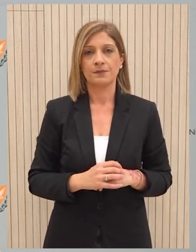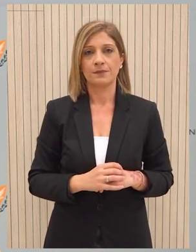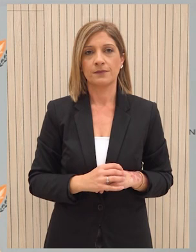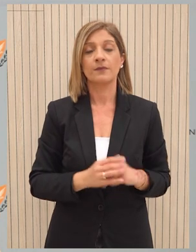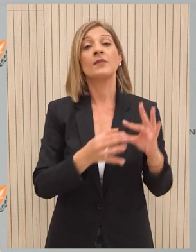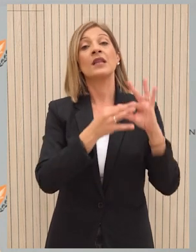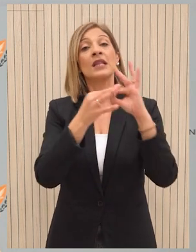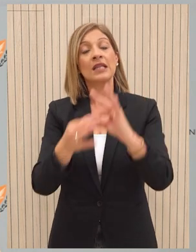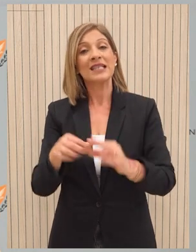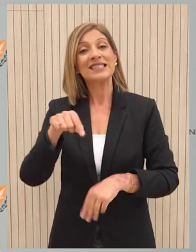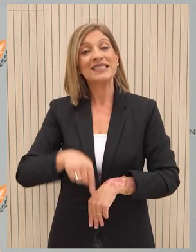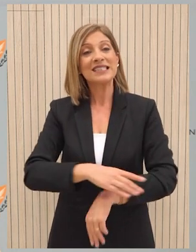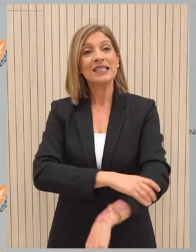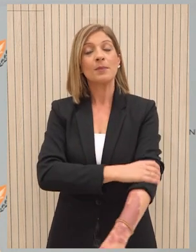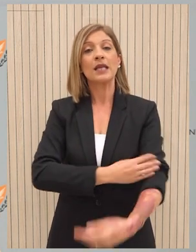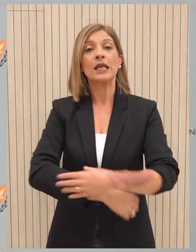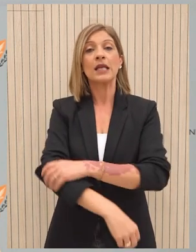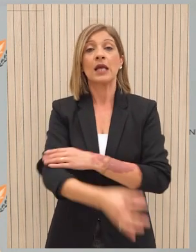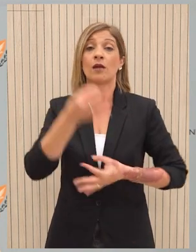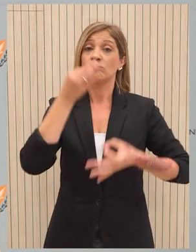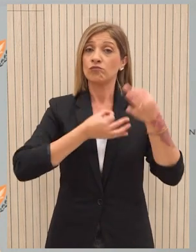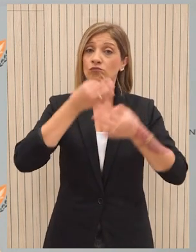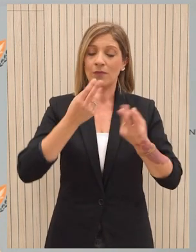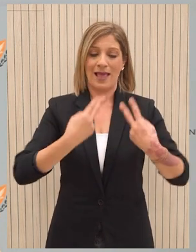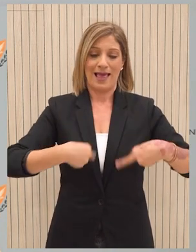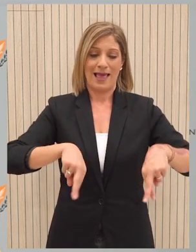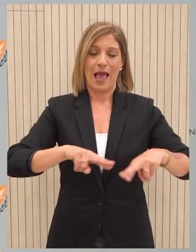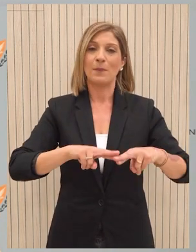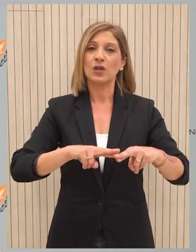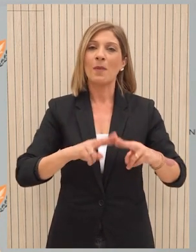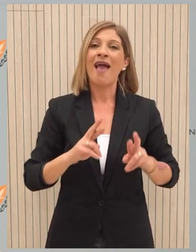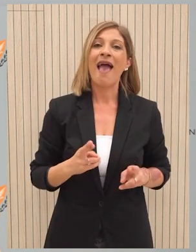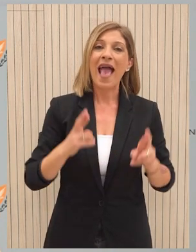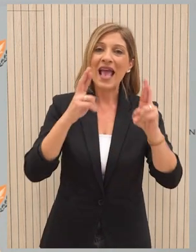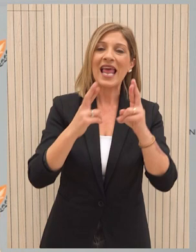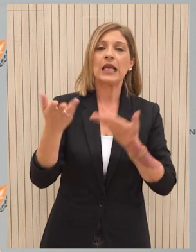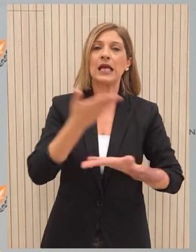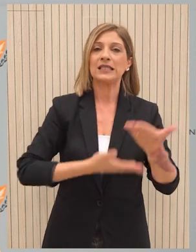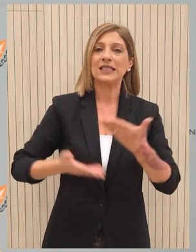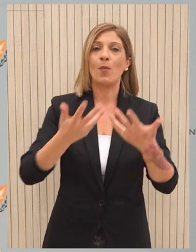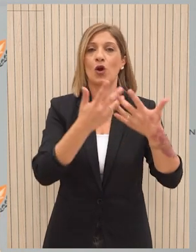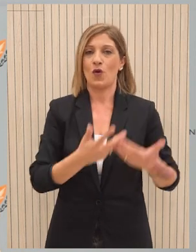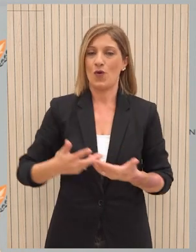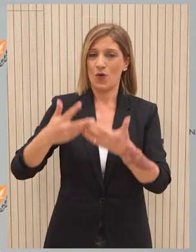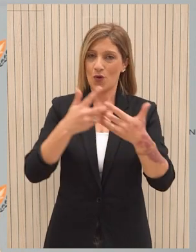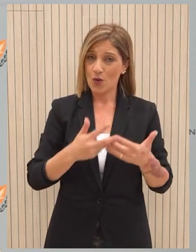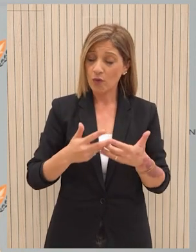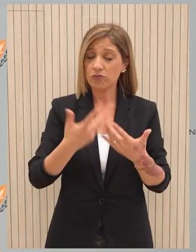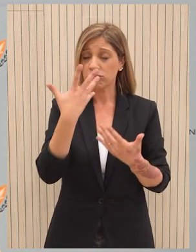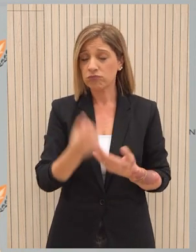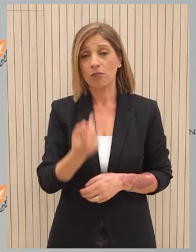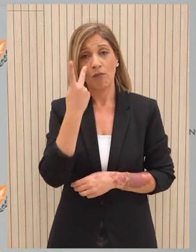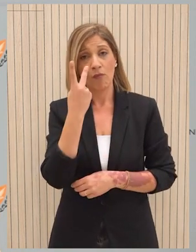Συνεχίζεται σήμερα η κατάρθρον συζήτηση στην Κοινοβουλευτική Επιτροπή Ενέργειας, Εμπορίου, Βιομηχανίας και Τουρισμού του περικαταγραφής και